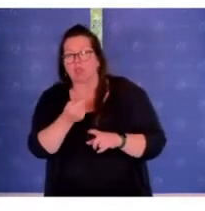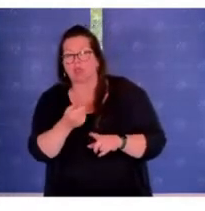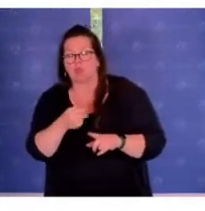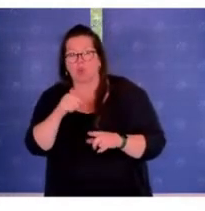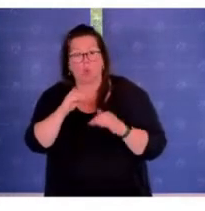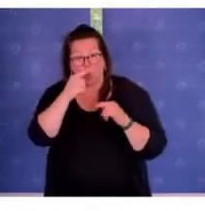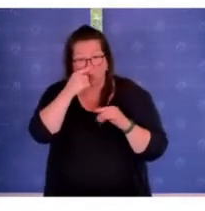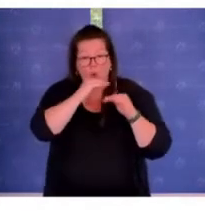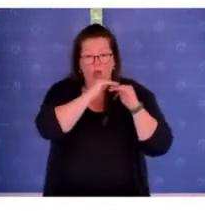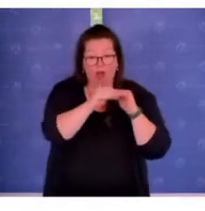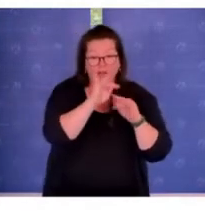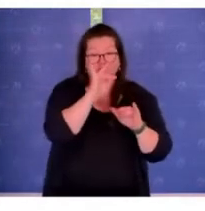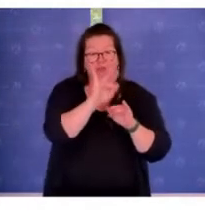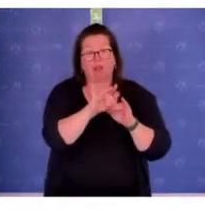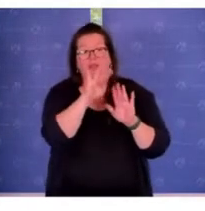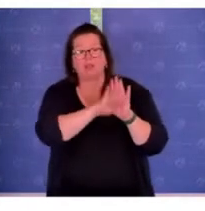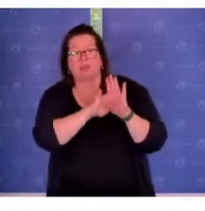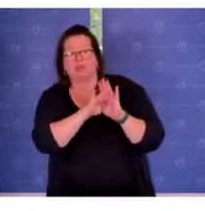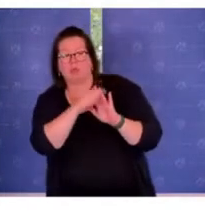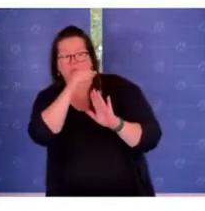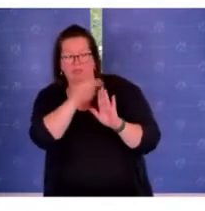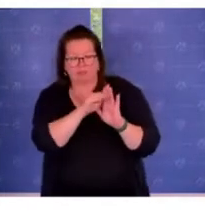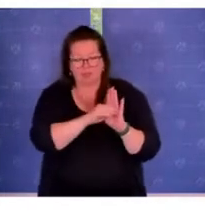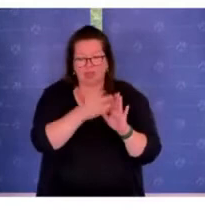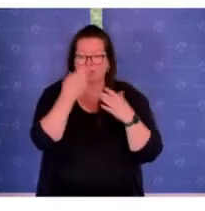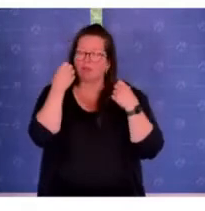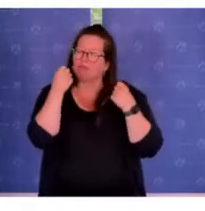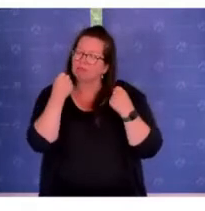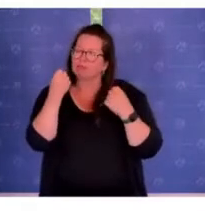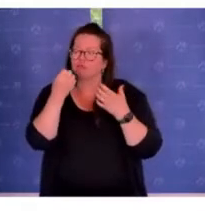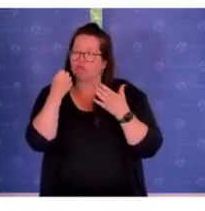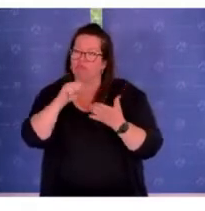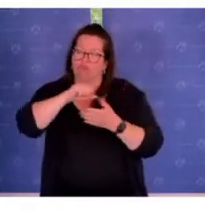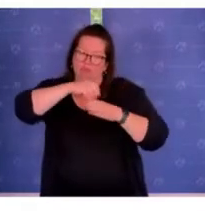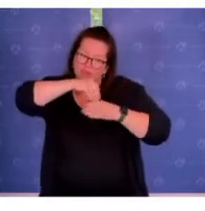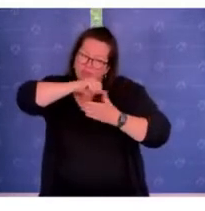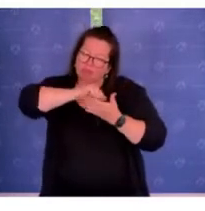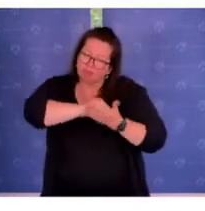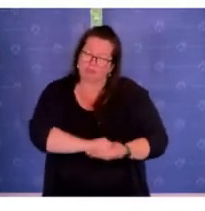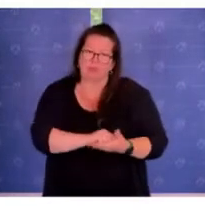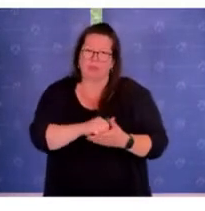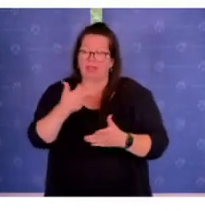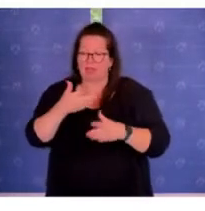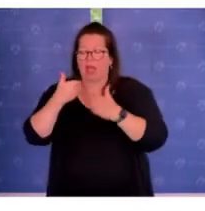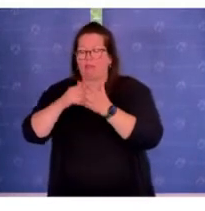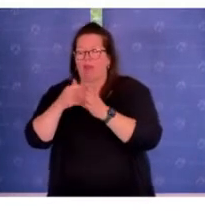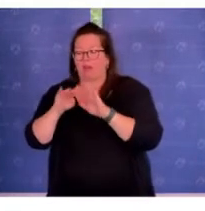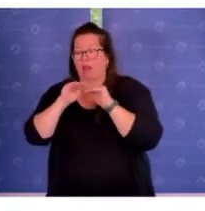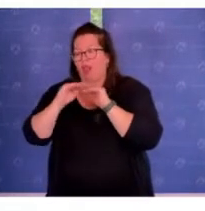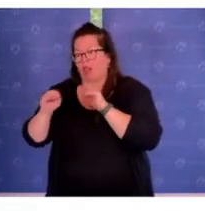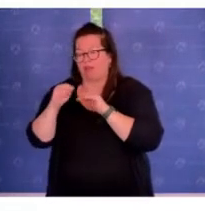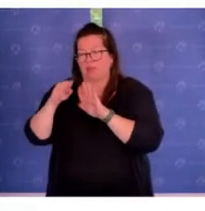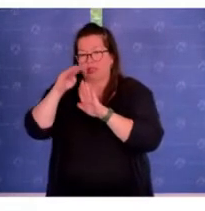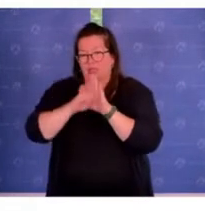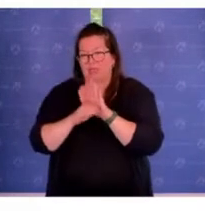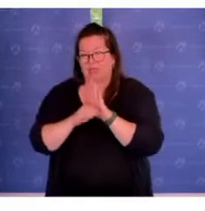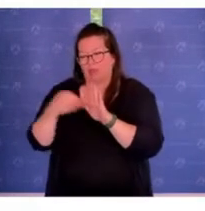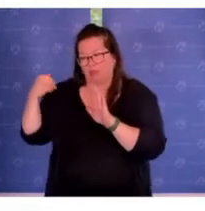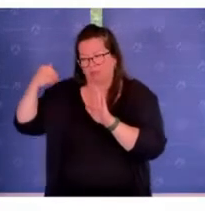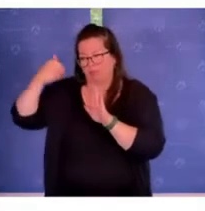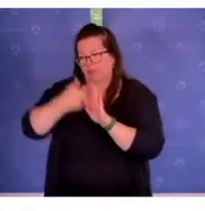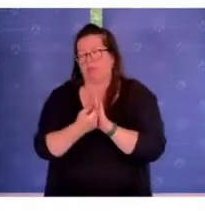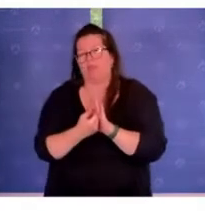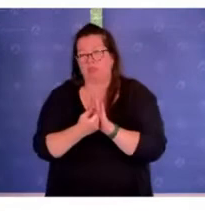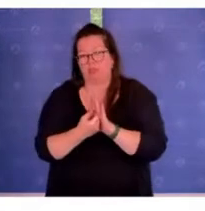Landes-Antidiskriminierungsgesetz ausdrücklich zu verankern, sondern auch in drei weiteren Landesgesetzen. Das ist bisher auch